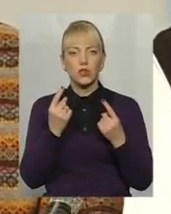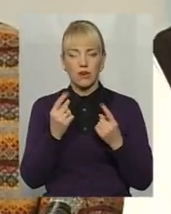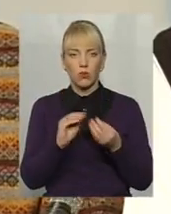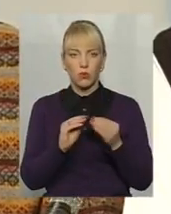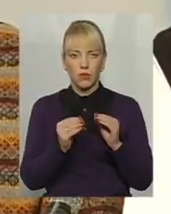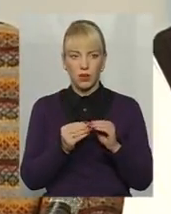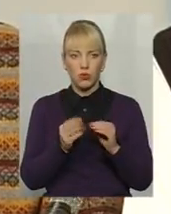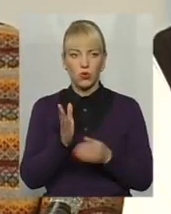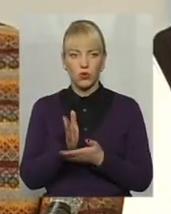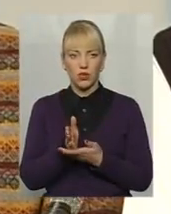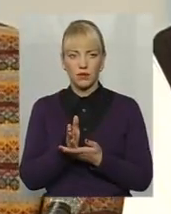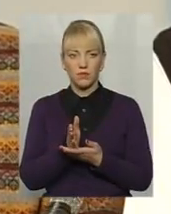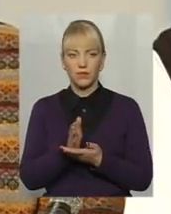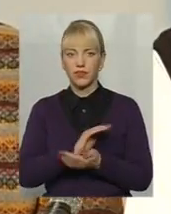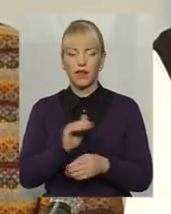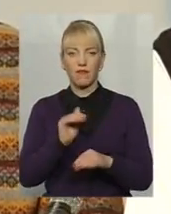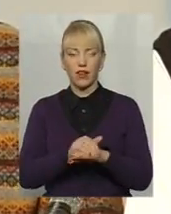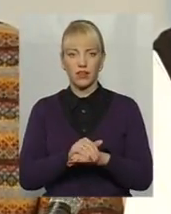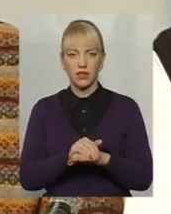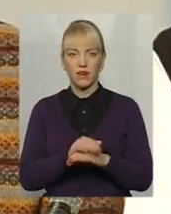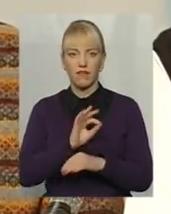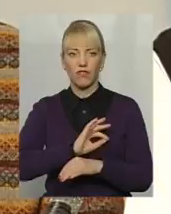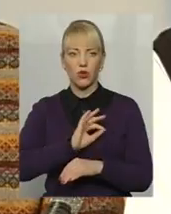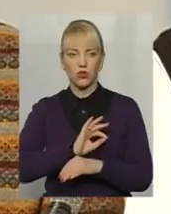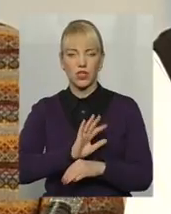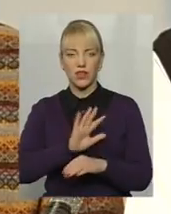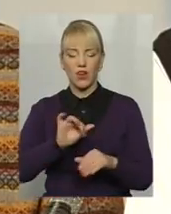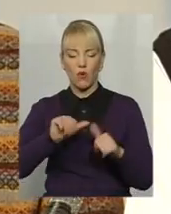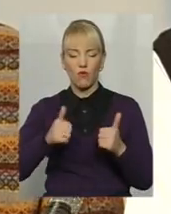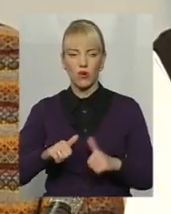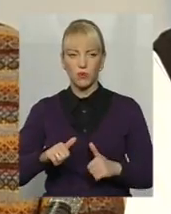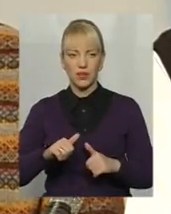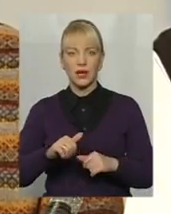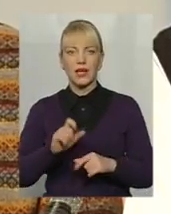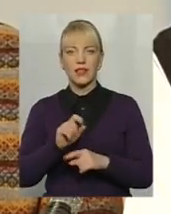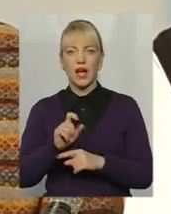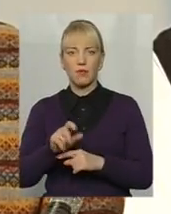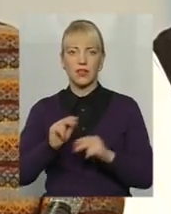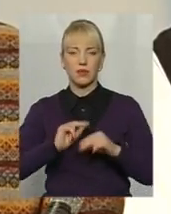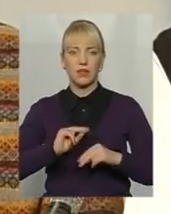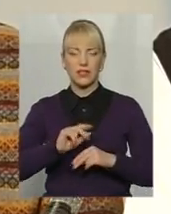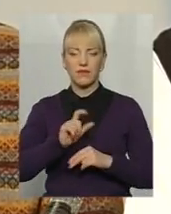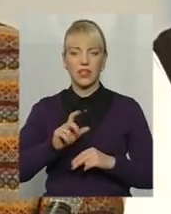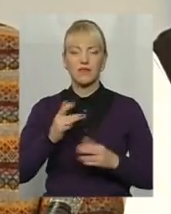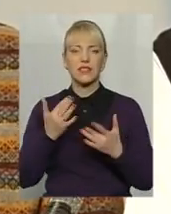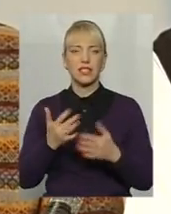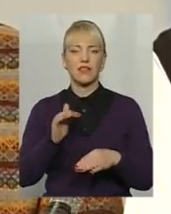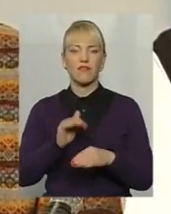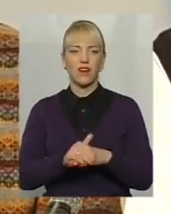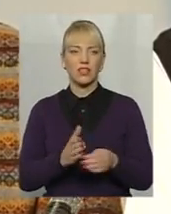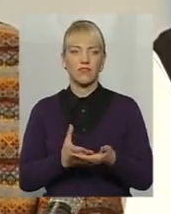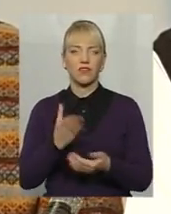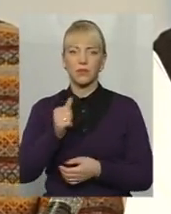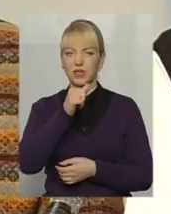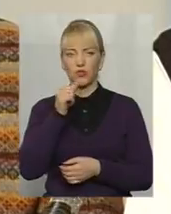проблемою є не факт використання неоформлених найманих працівників, скільки факт виплати